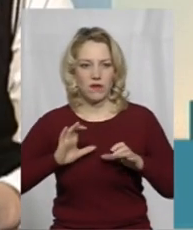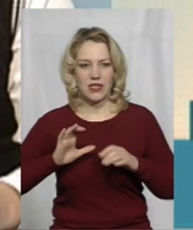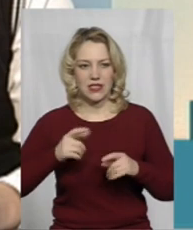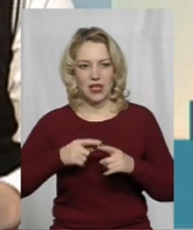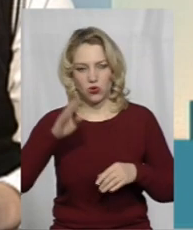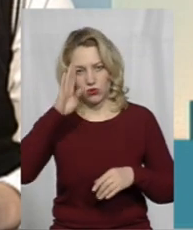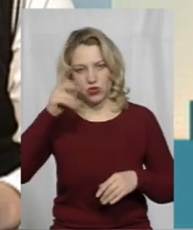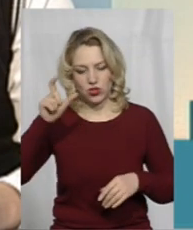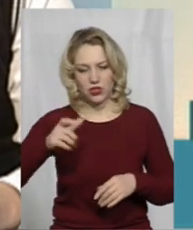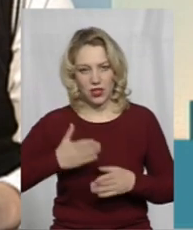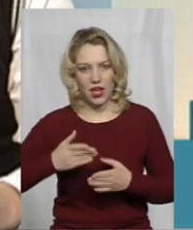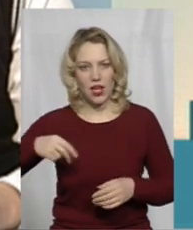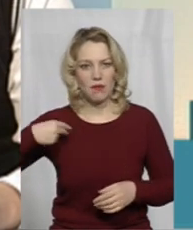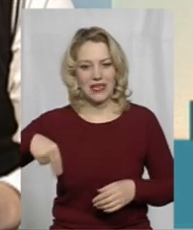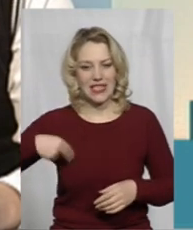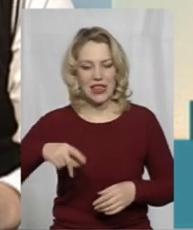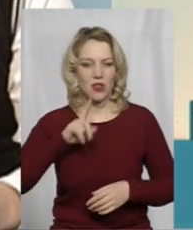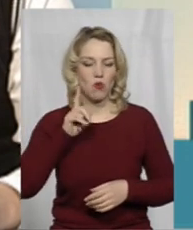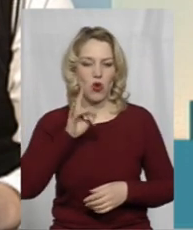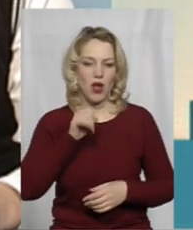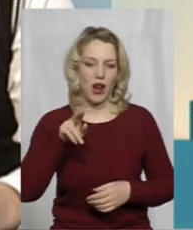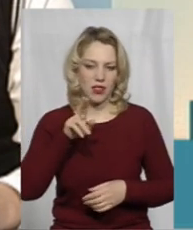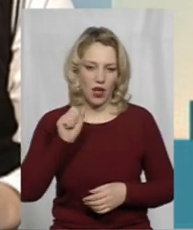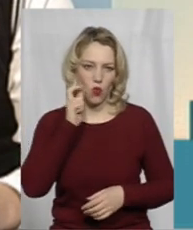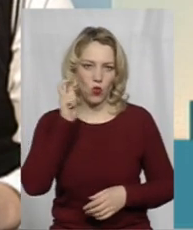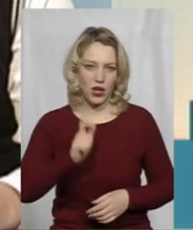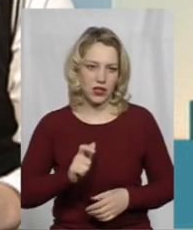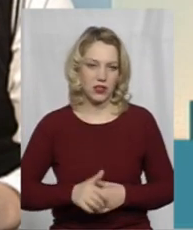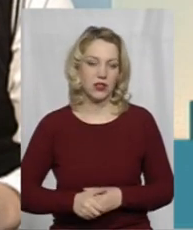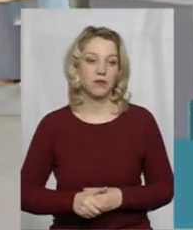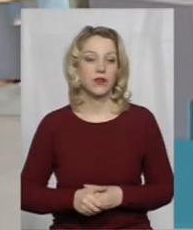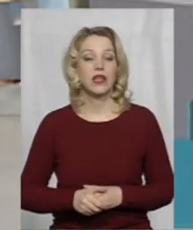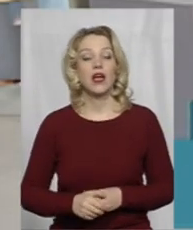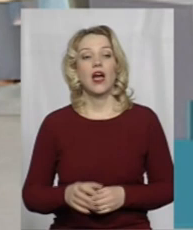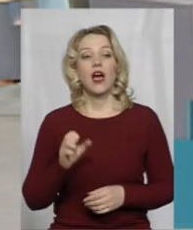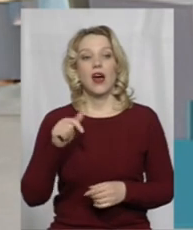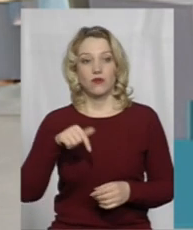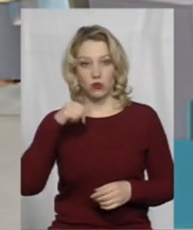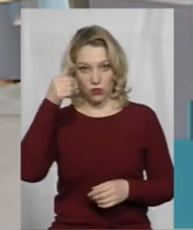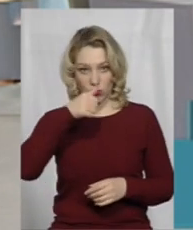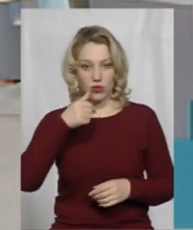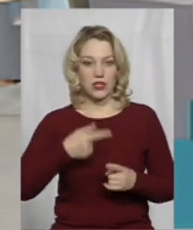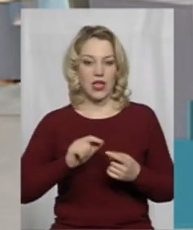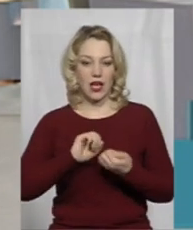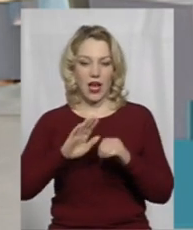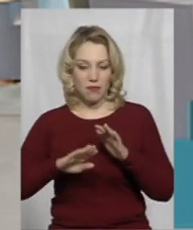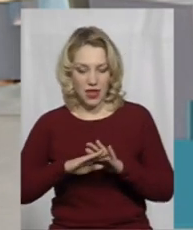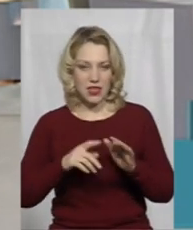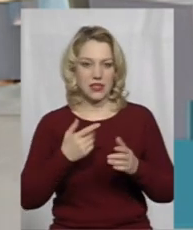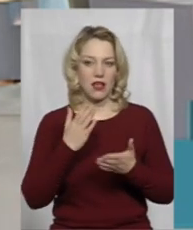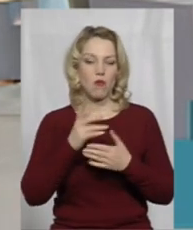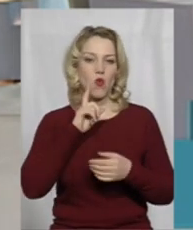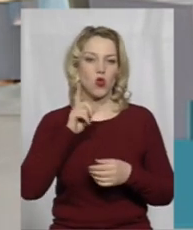президентом Молодіжної ради України. Ну, а в цьому році ще Кам'янець Молодіжна столиця України. Так, він